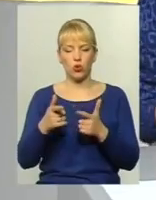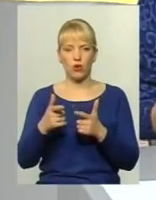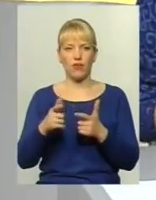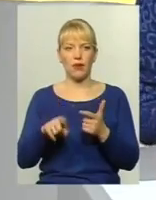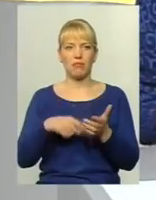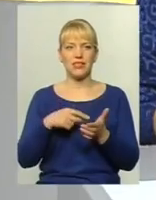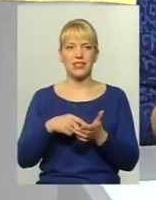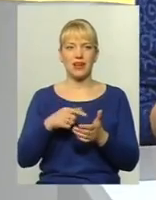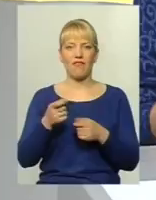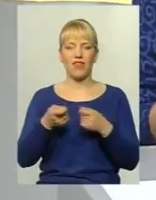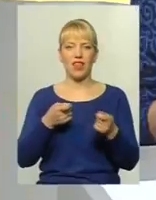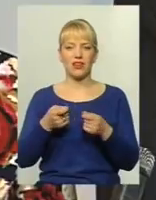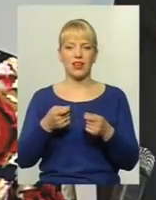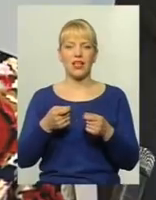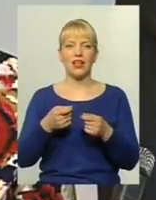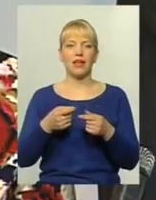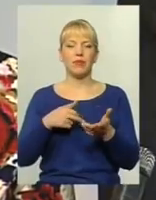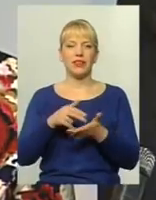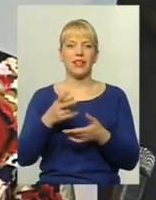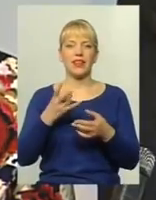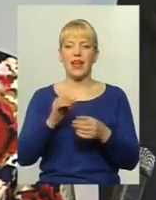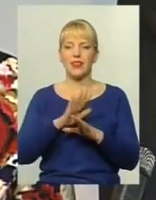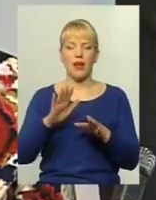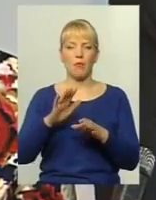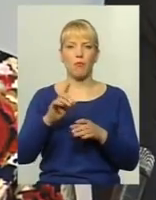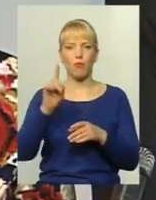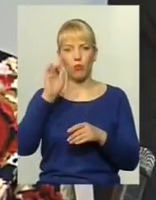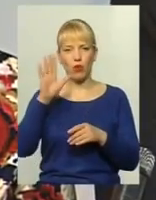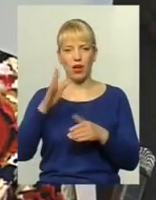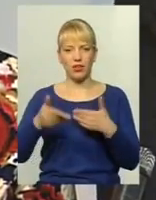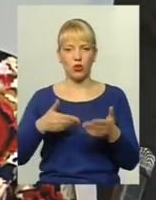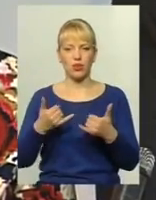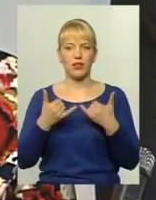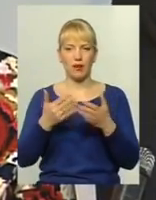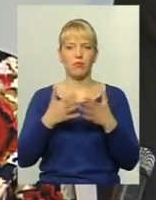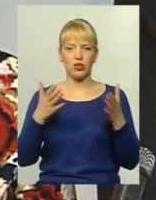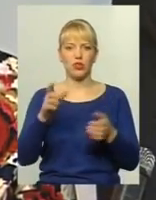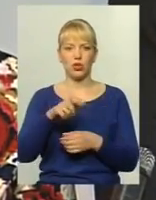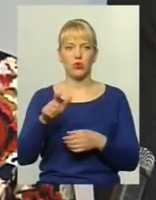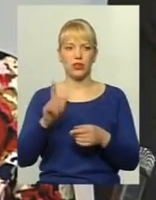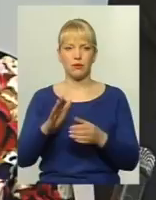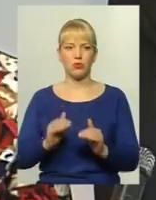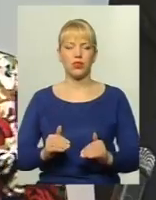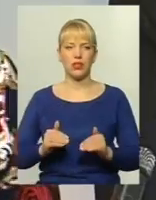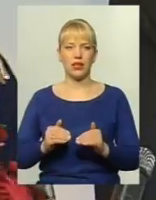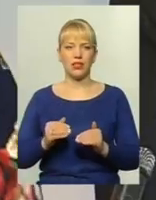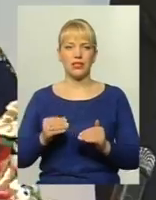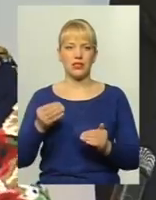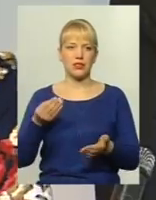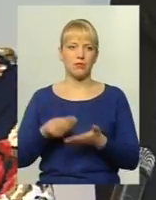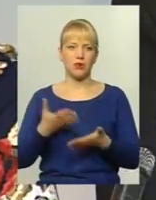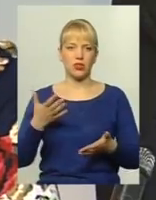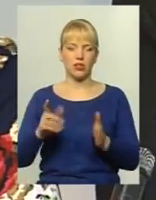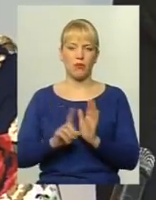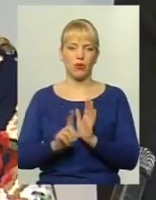непопулярний крок? Це буде, зрозумієте, правильно, що для більшості мешканців це буде збільшення вартості проїзду.